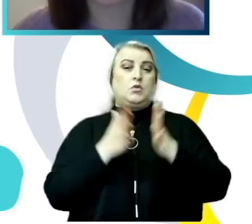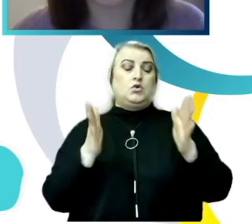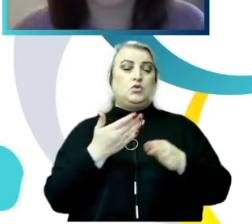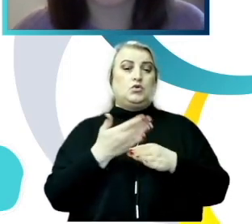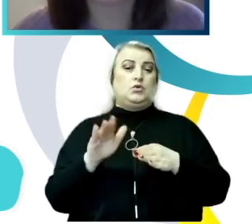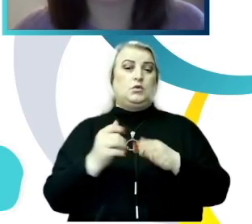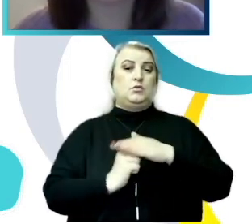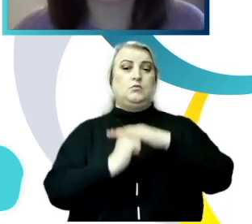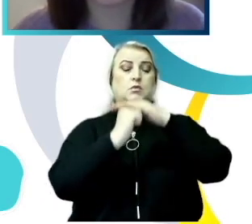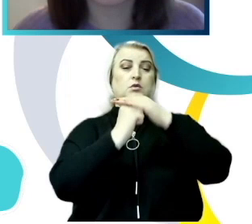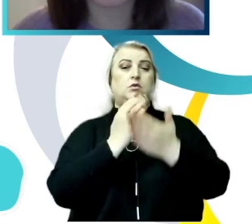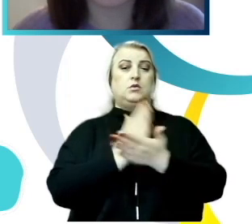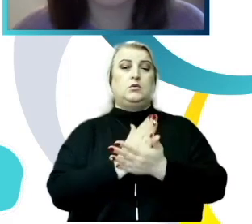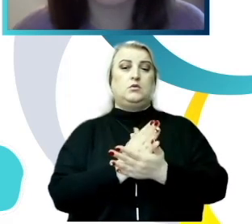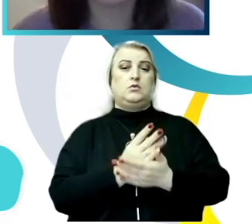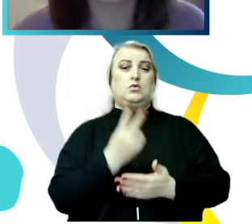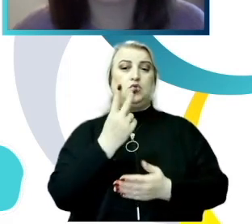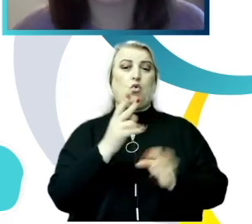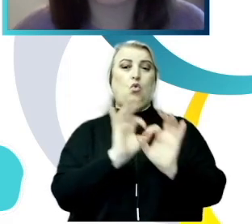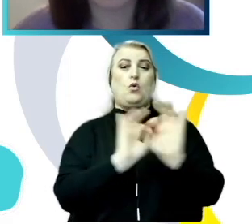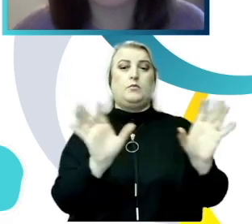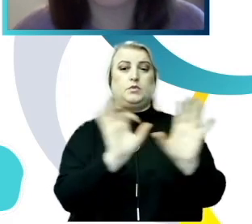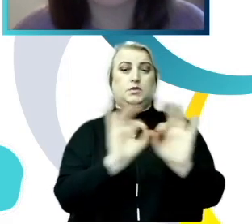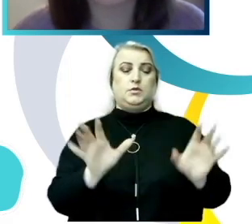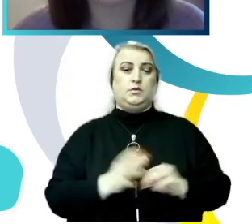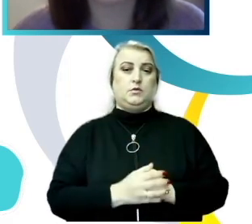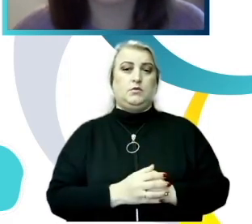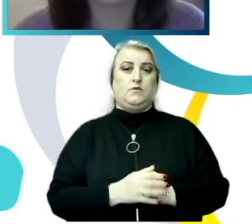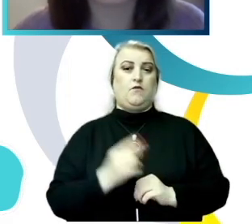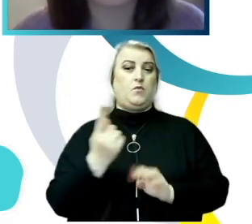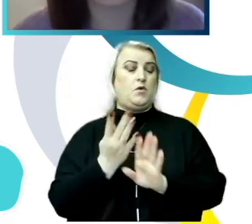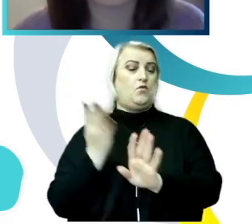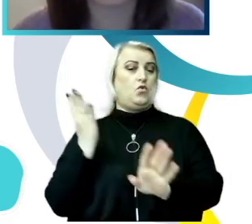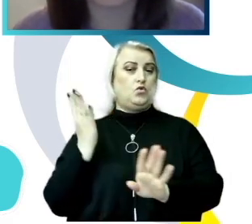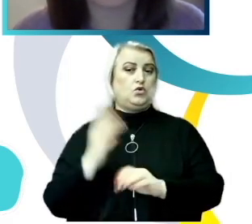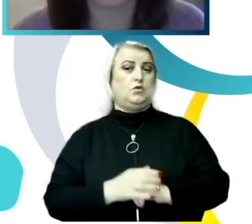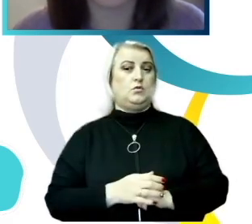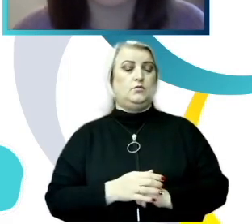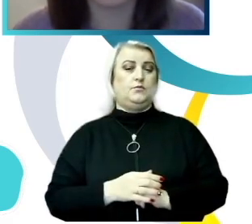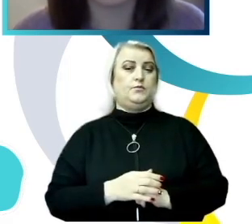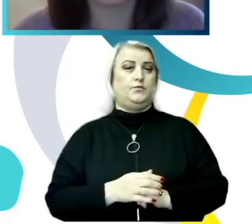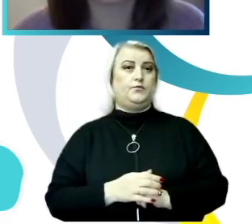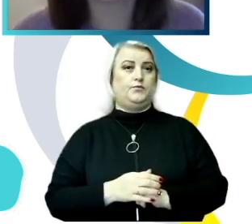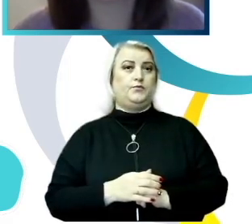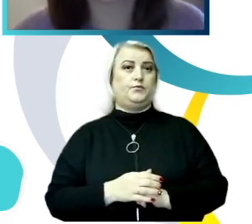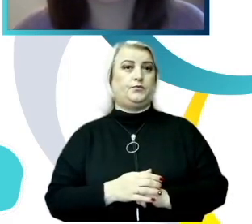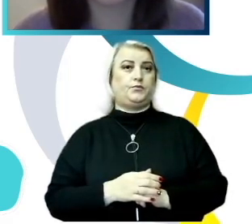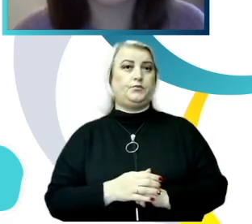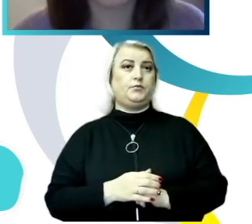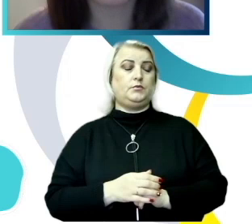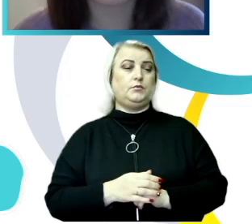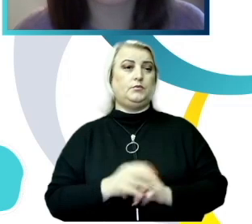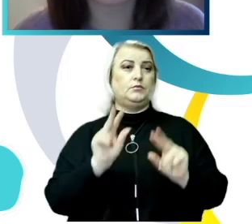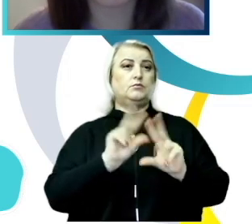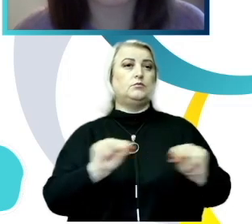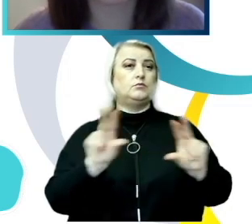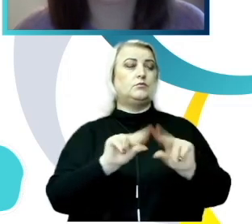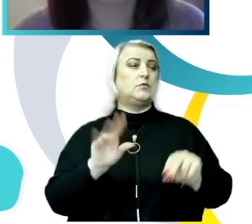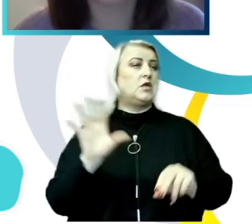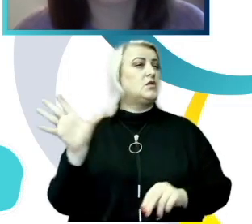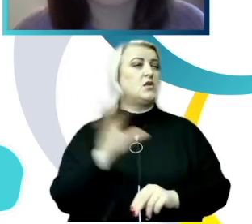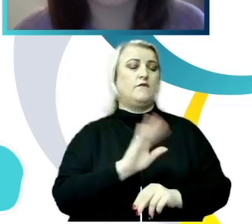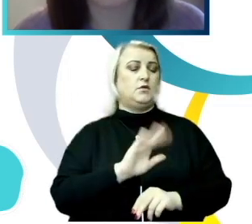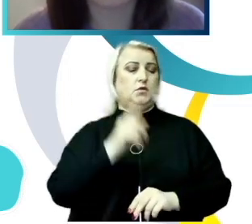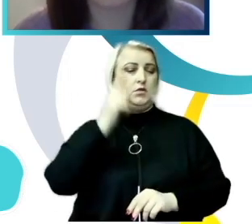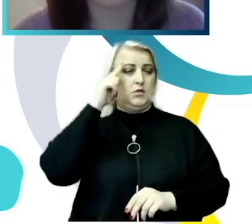la bază două explicații. În primul rând, nu toate cadrele didactice știu cum să reacționeze